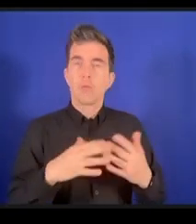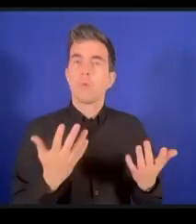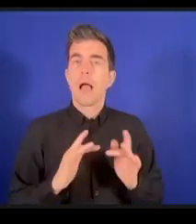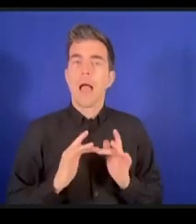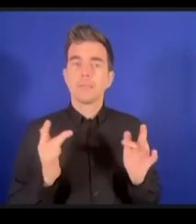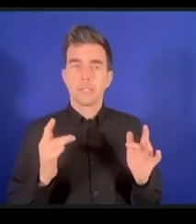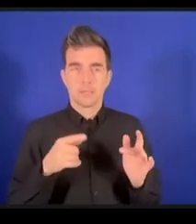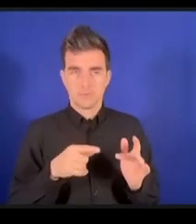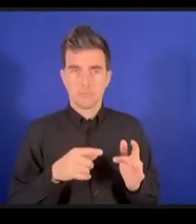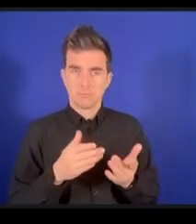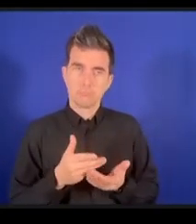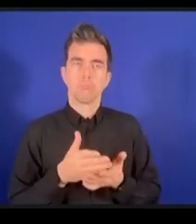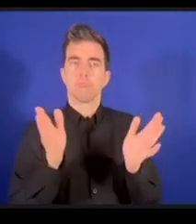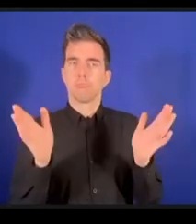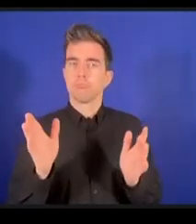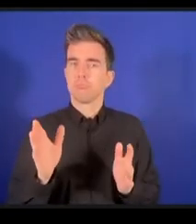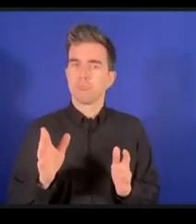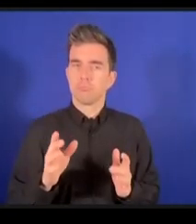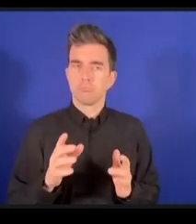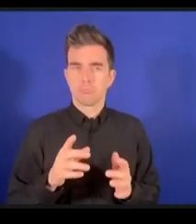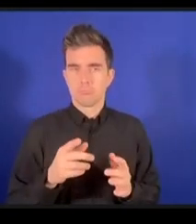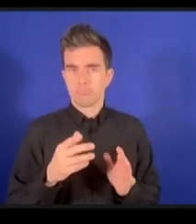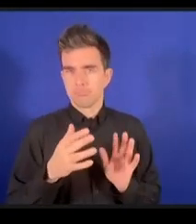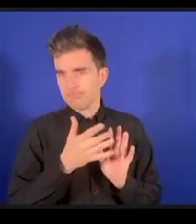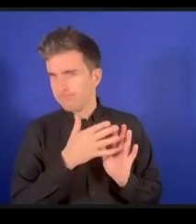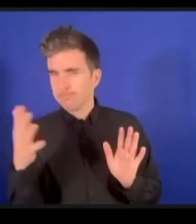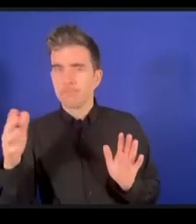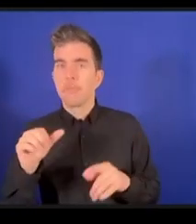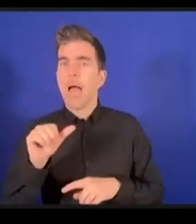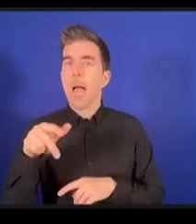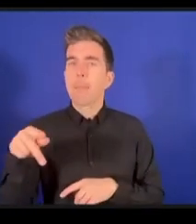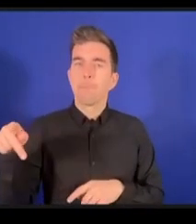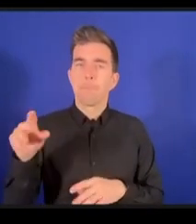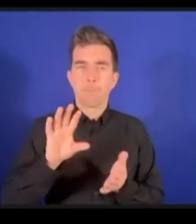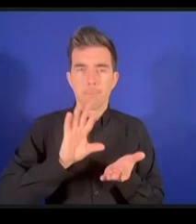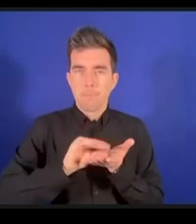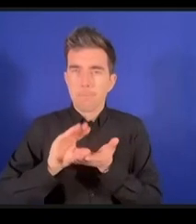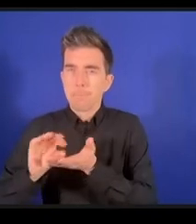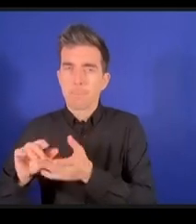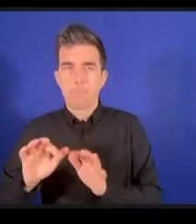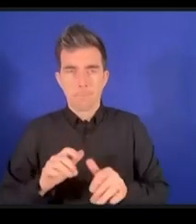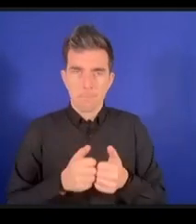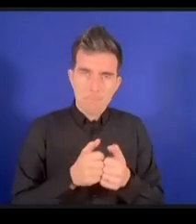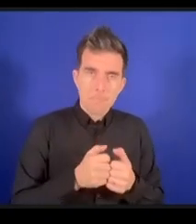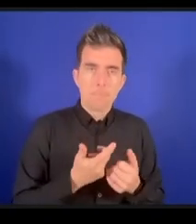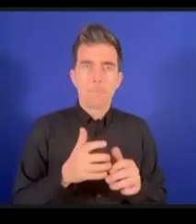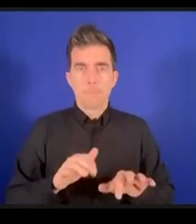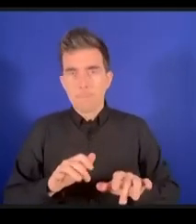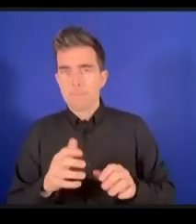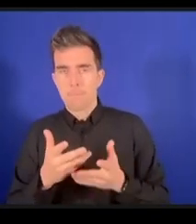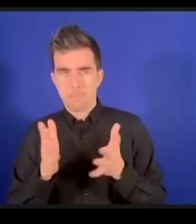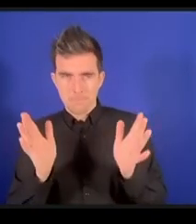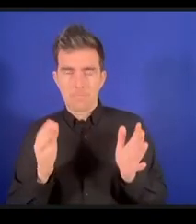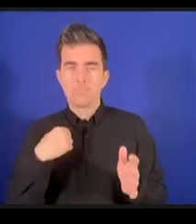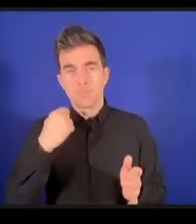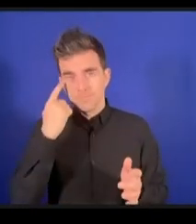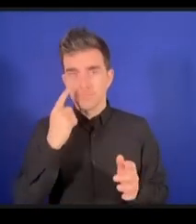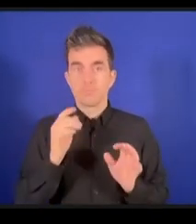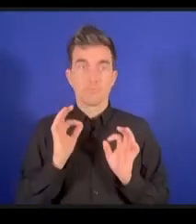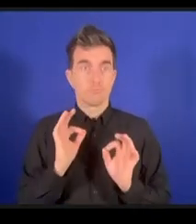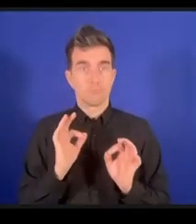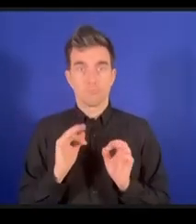création de normes ne permet pas nécessairement de créer la capacité à utiliser ces normes effectivement et effectivement